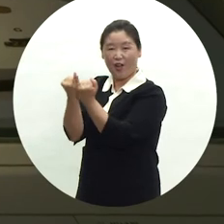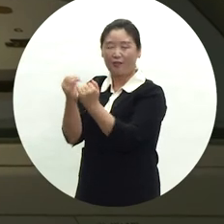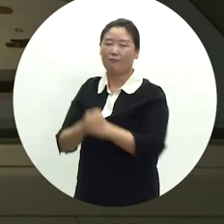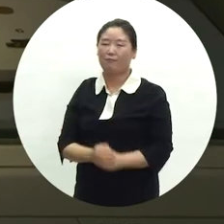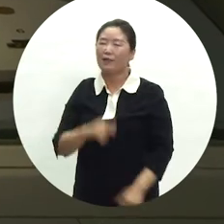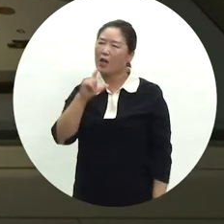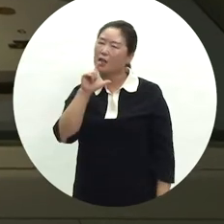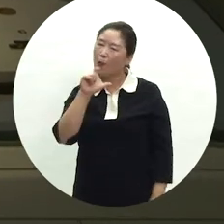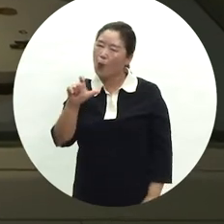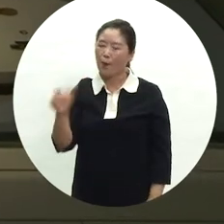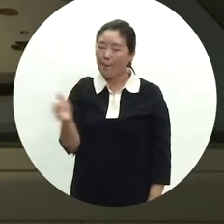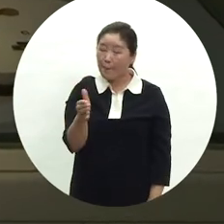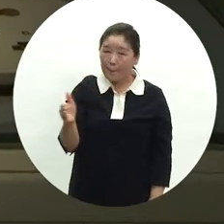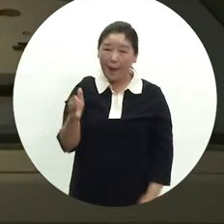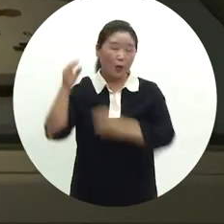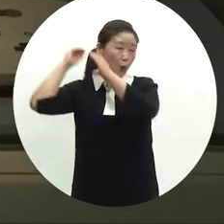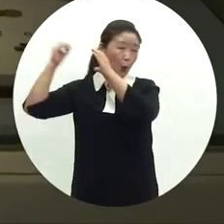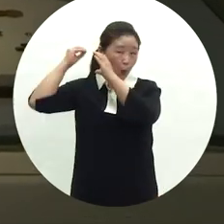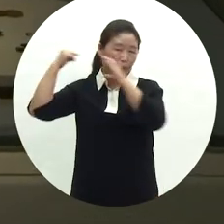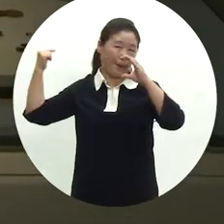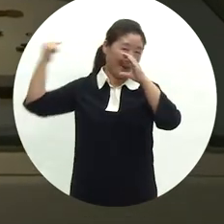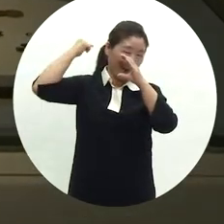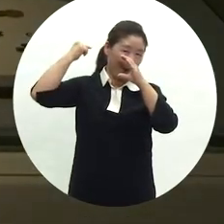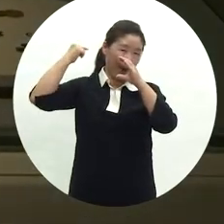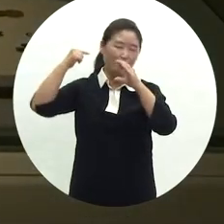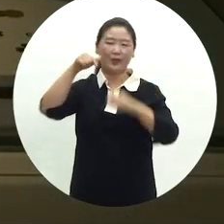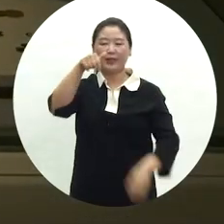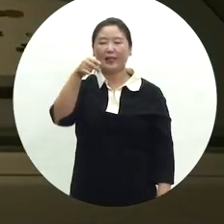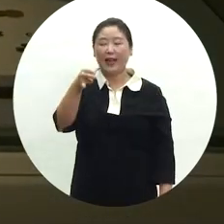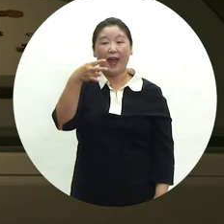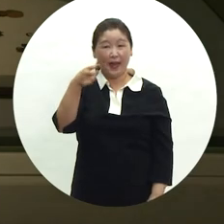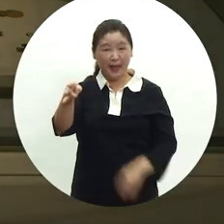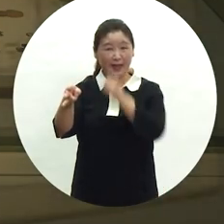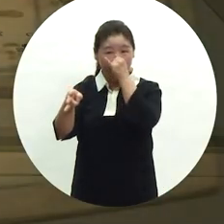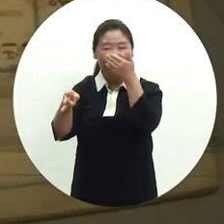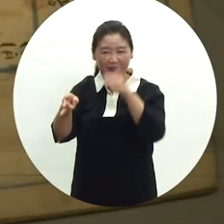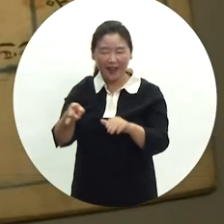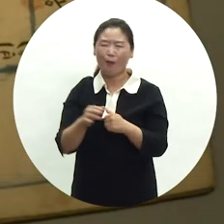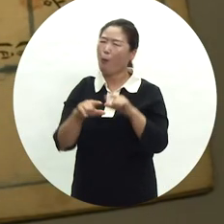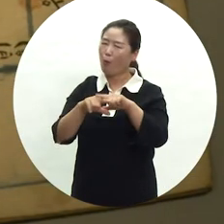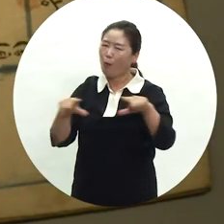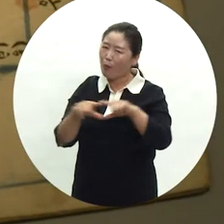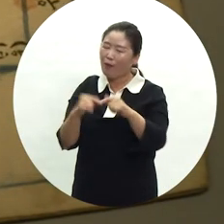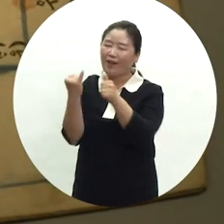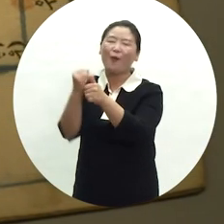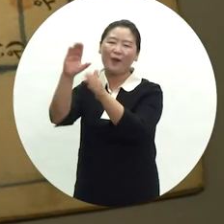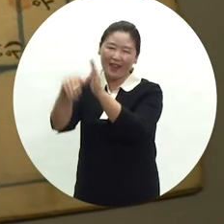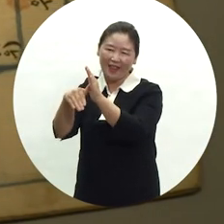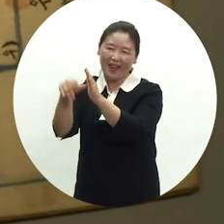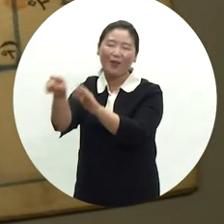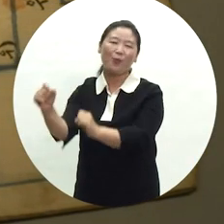15세 전후로 쪽을 지고 비녀를 꽂는 계례를 행하였는데 일반적으로 홀례로